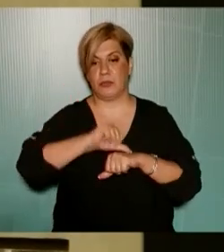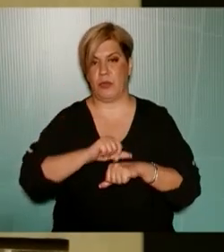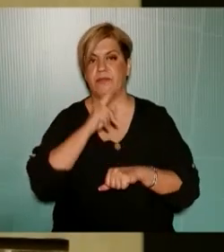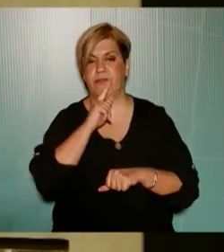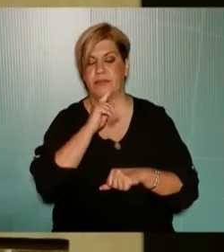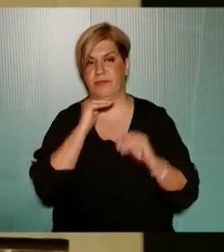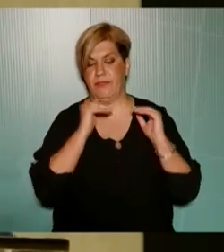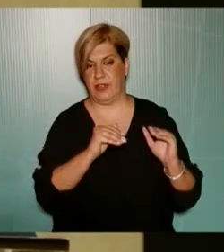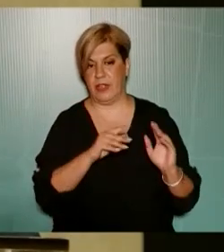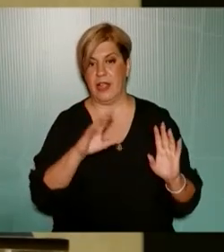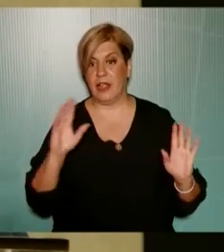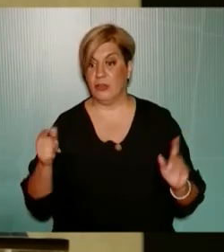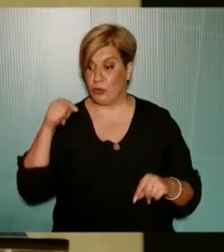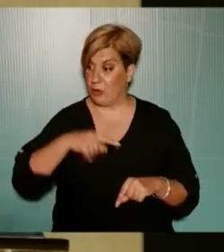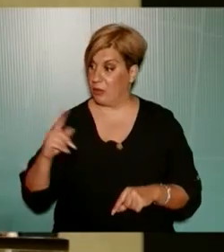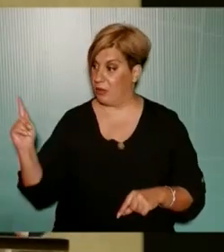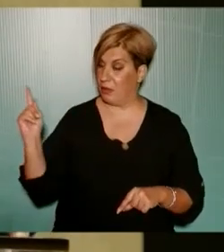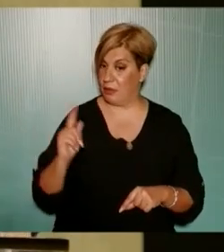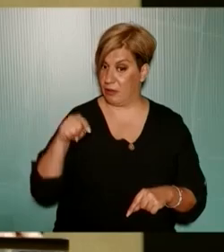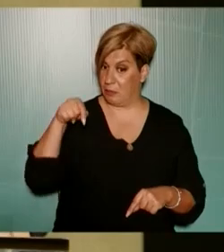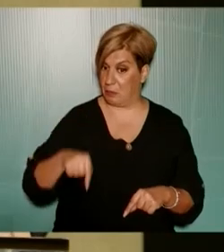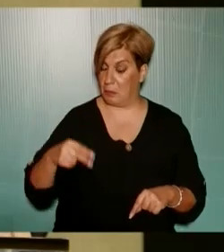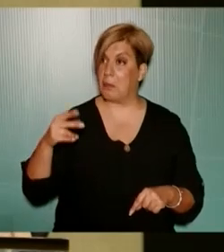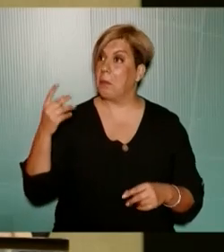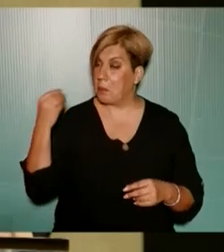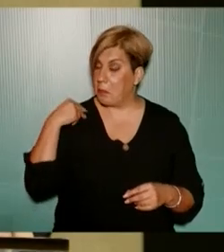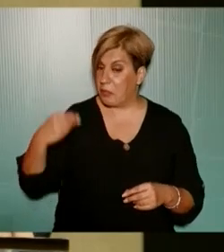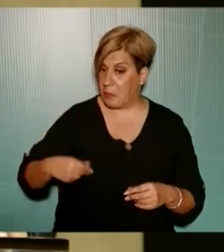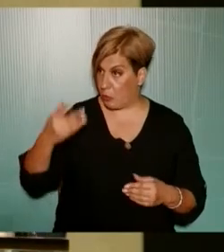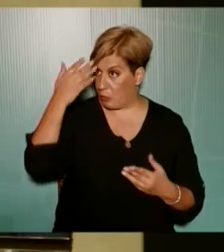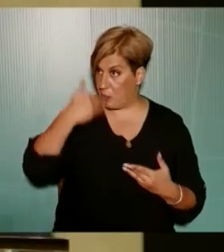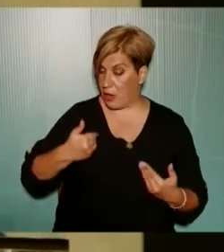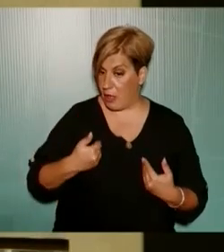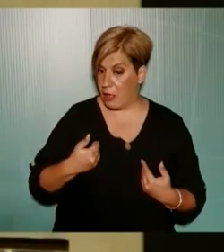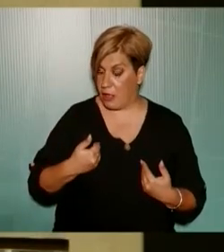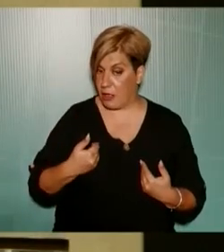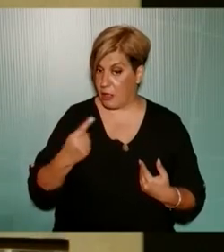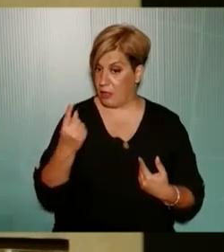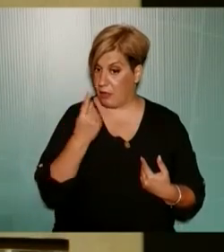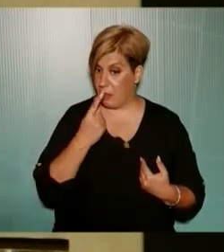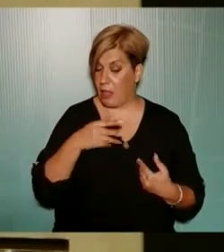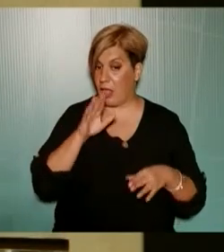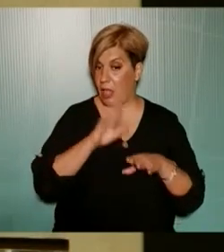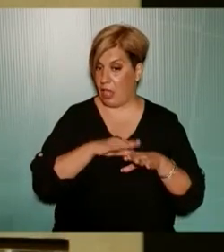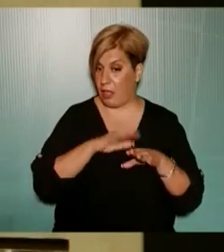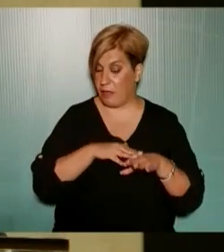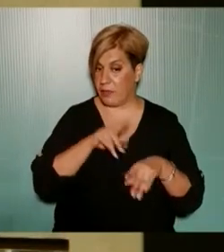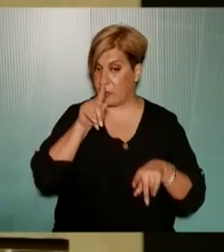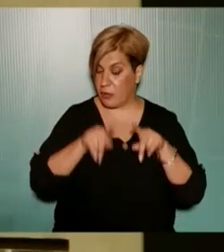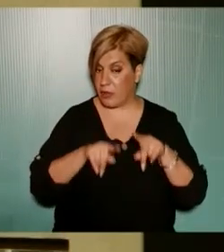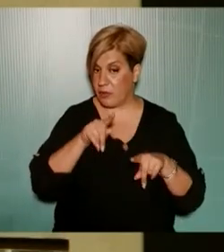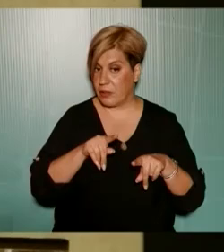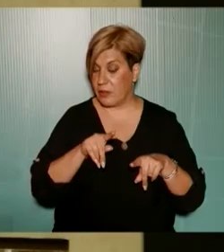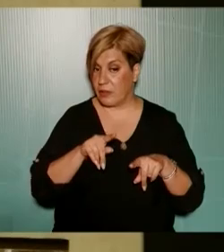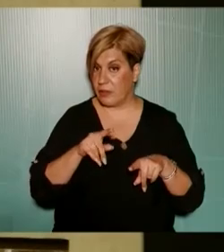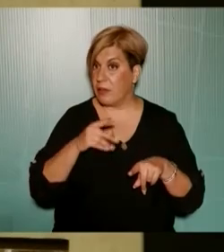και έρχεστε στο σημερινό δήμαρχο να πείτε ότι ευθύνεται για κάποια που ξέρετε